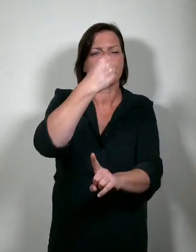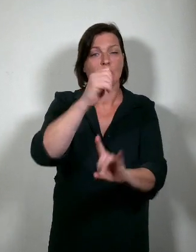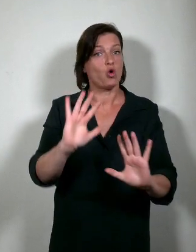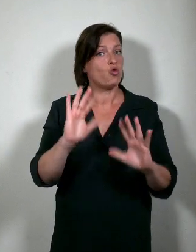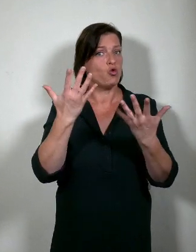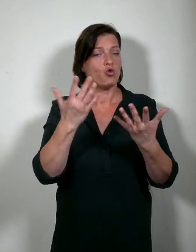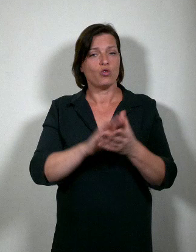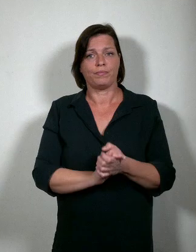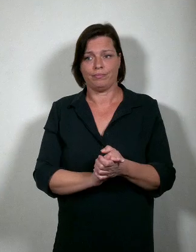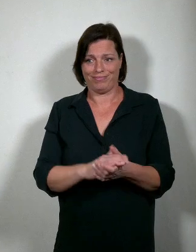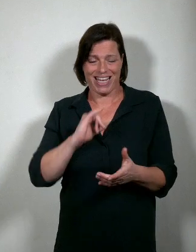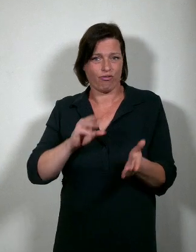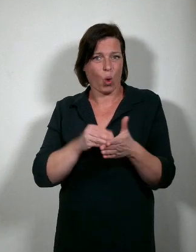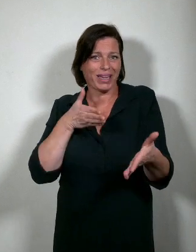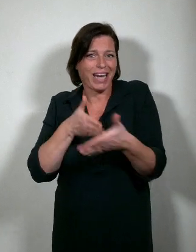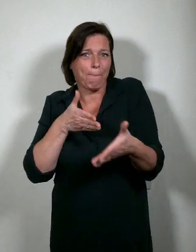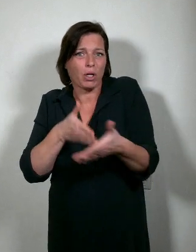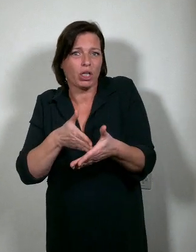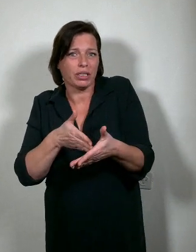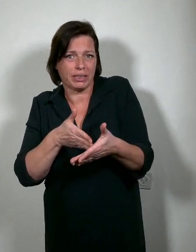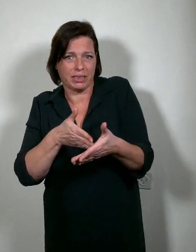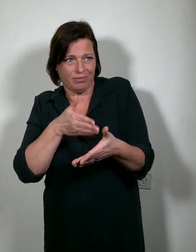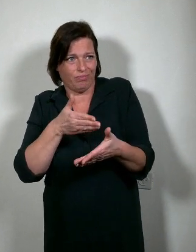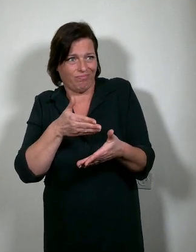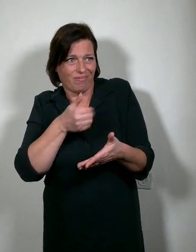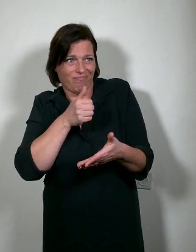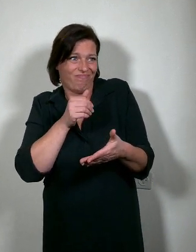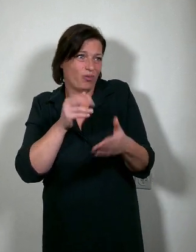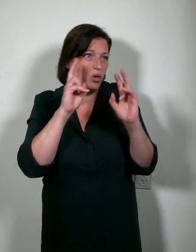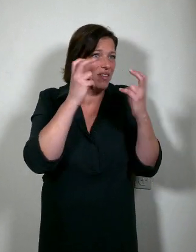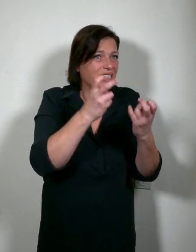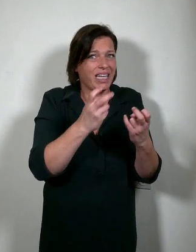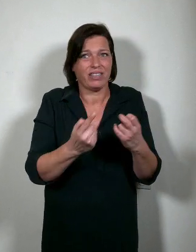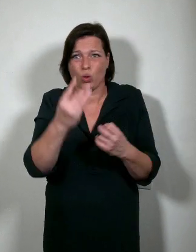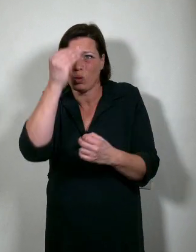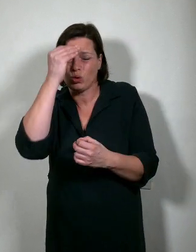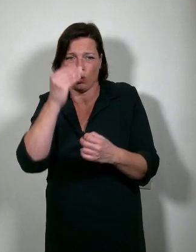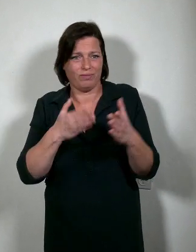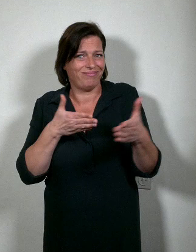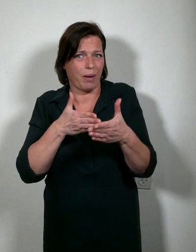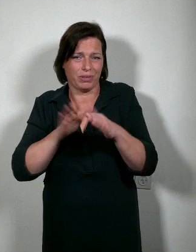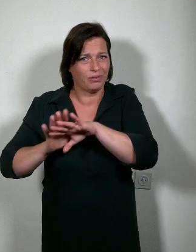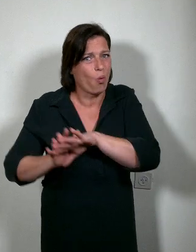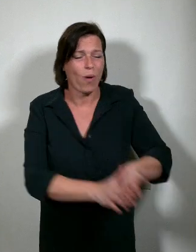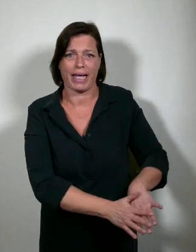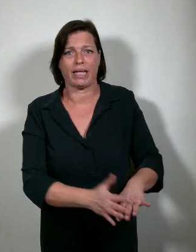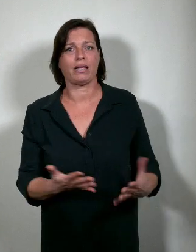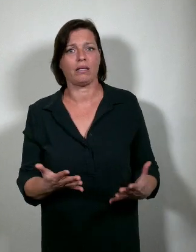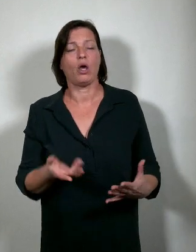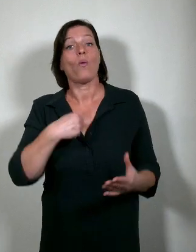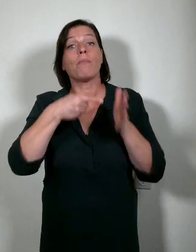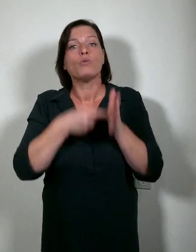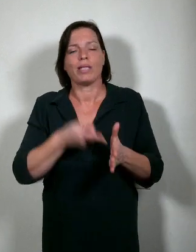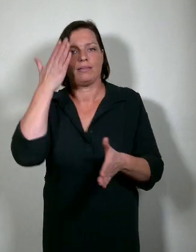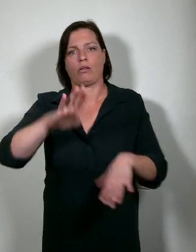resterende drempels richting de universiteit of hogeschool weg te werken. Wel, wij moeten en wij zullen dat